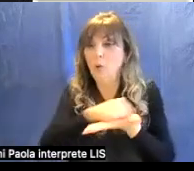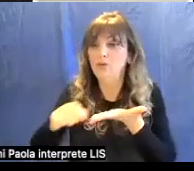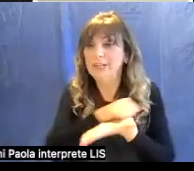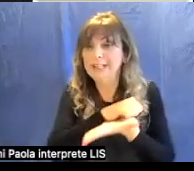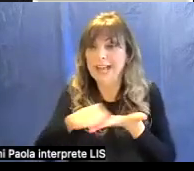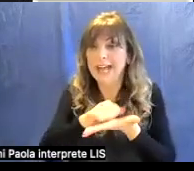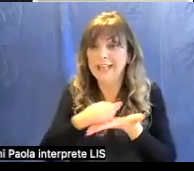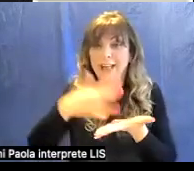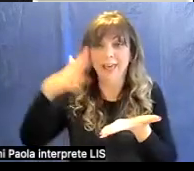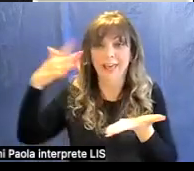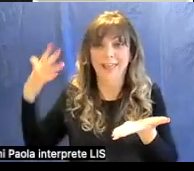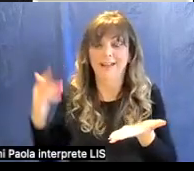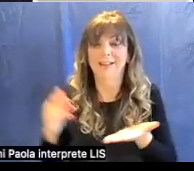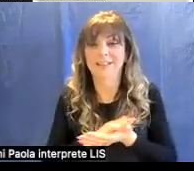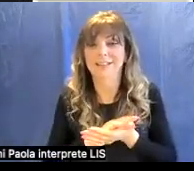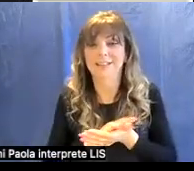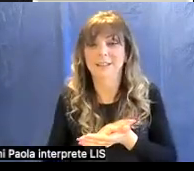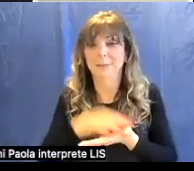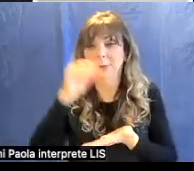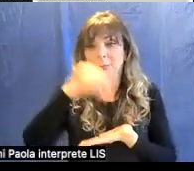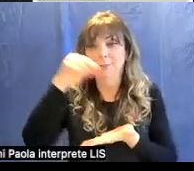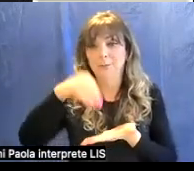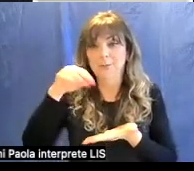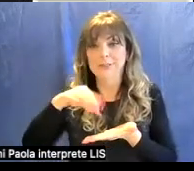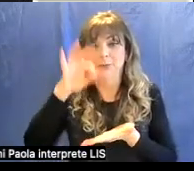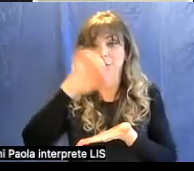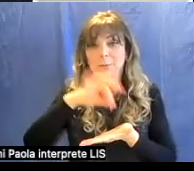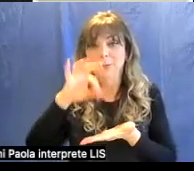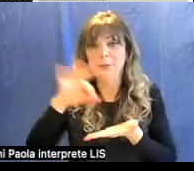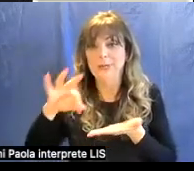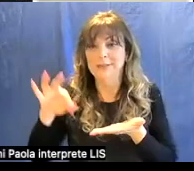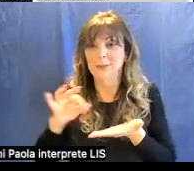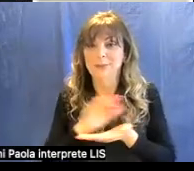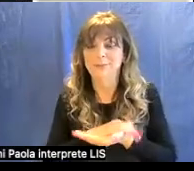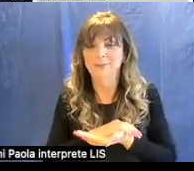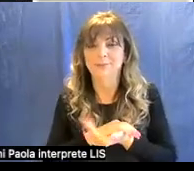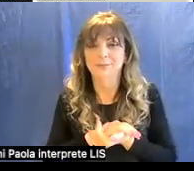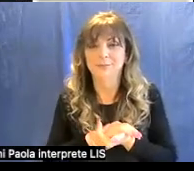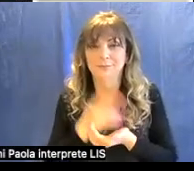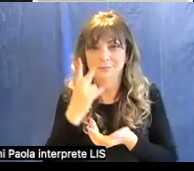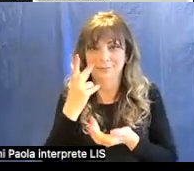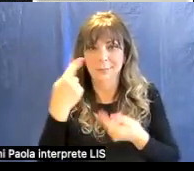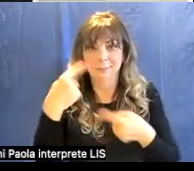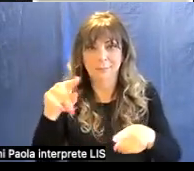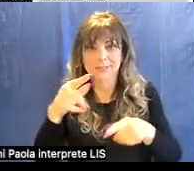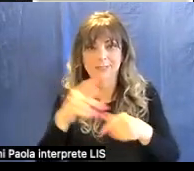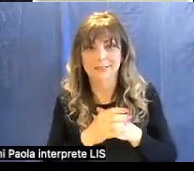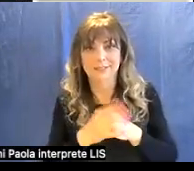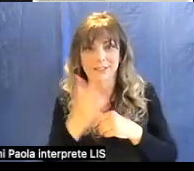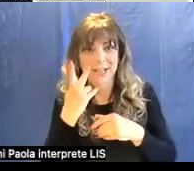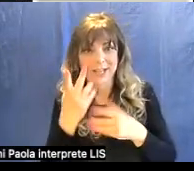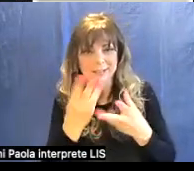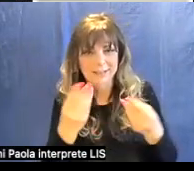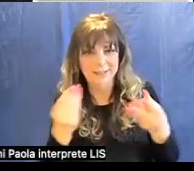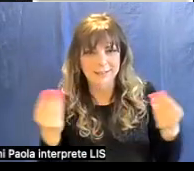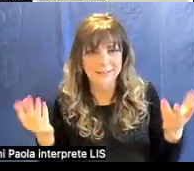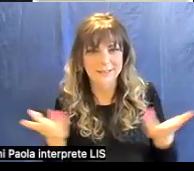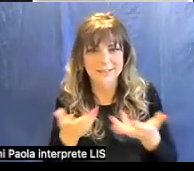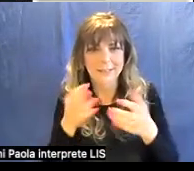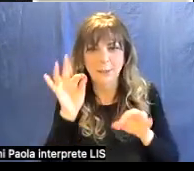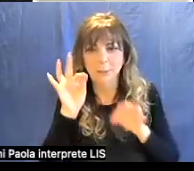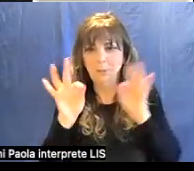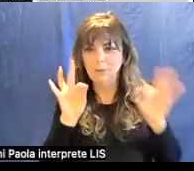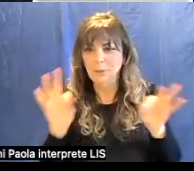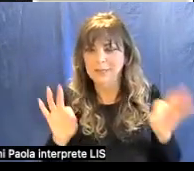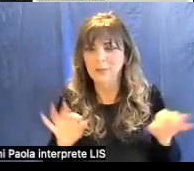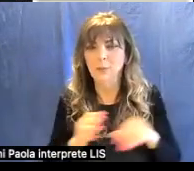arricchita con punzonature come si vede proprio qua come si vede nella qui ci sono varie punzonature